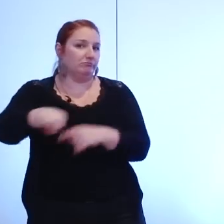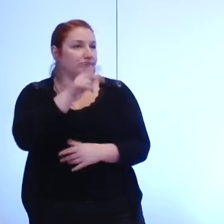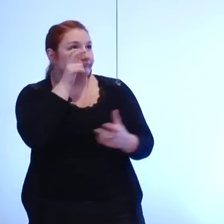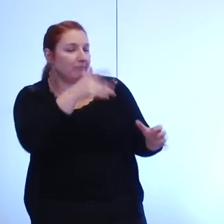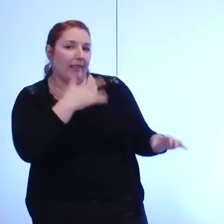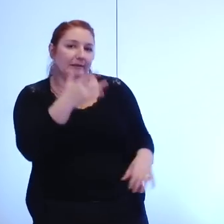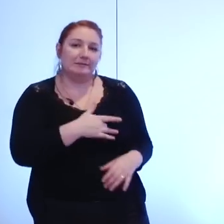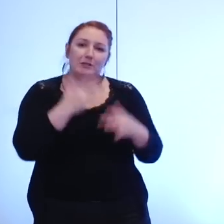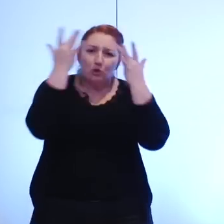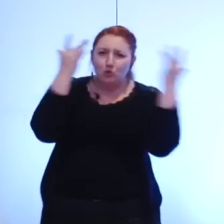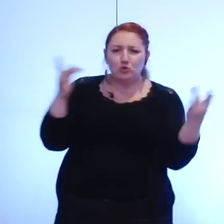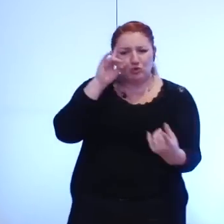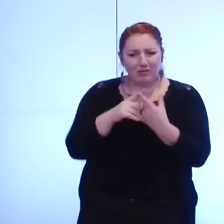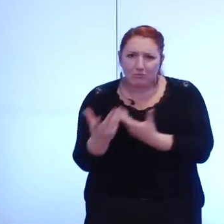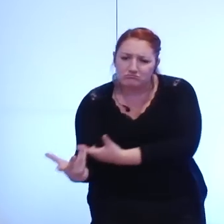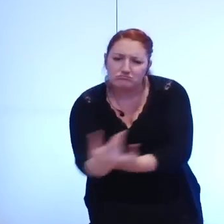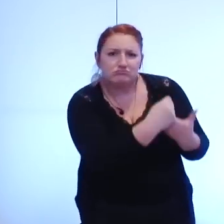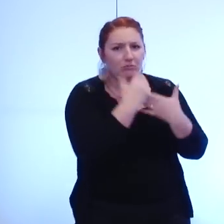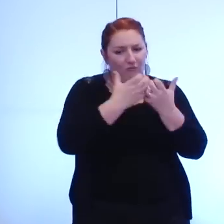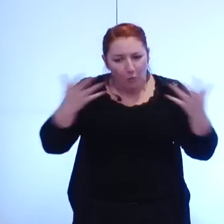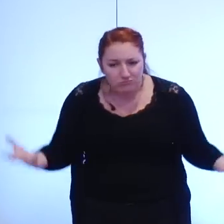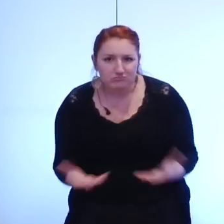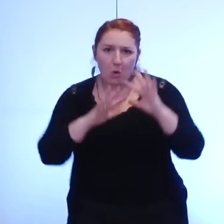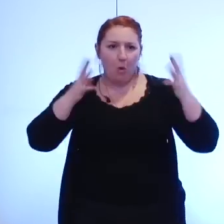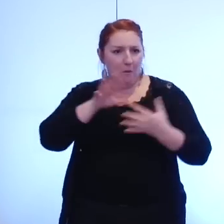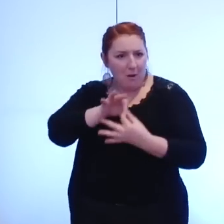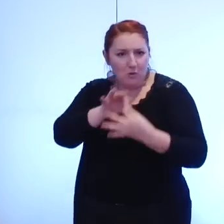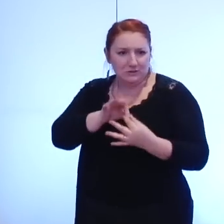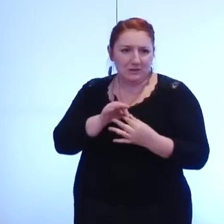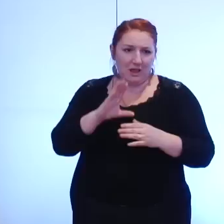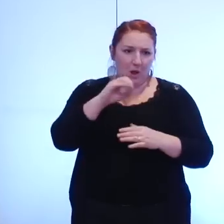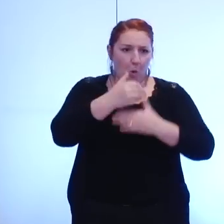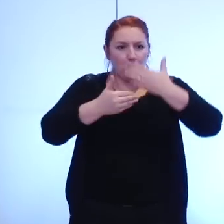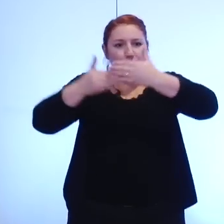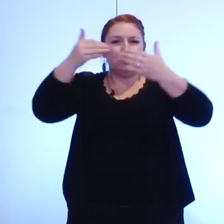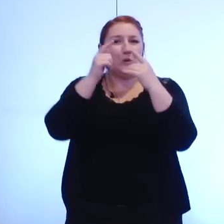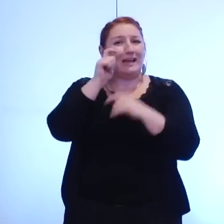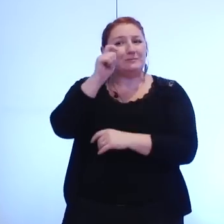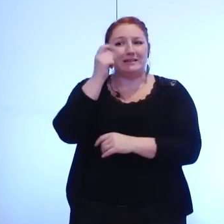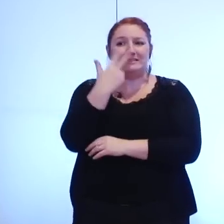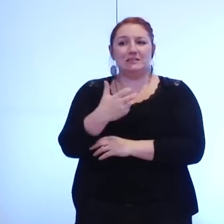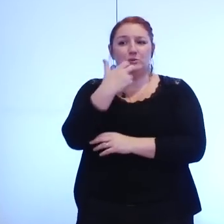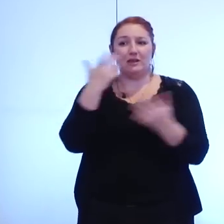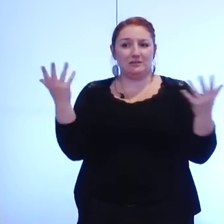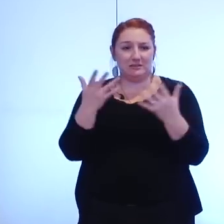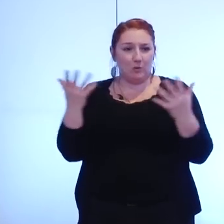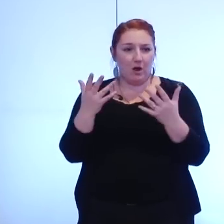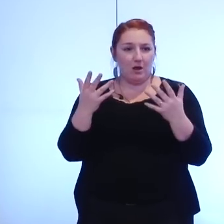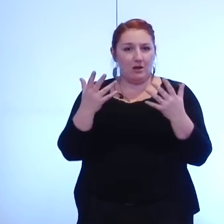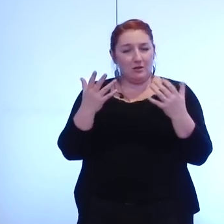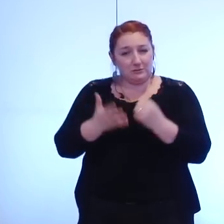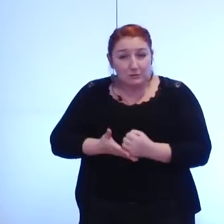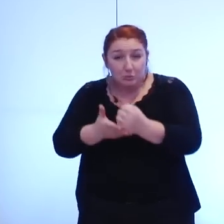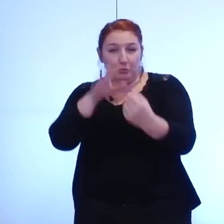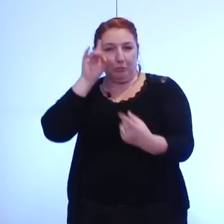nous voulons la promouvoir dans un enjeu de proximité et de co-construction l'expertise citoyenne est un point d'appui pour l'institution publique et elle doit être